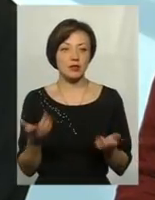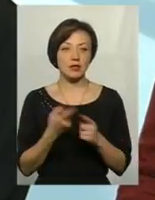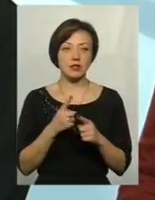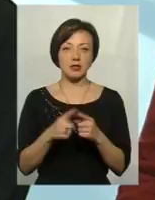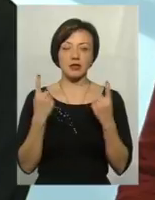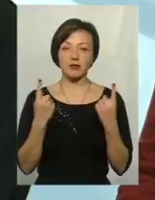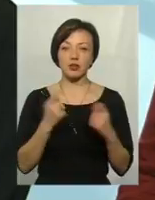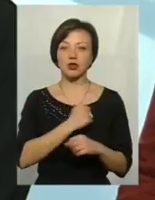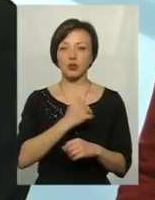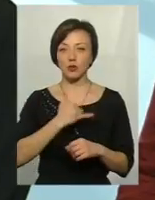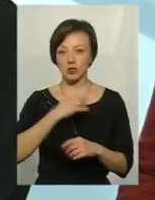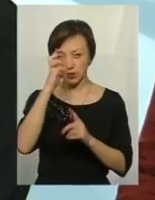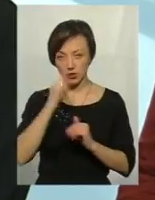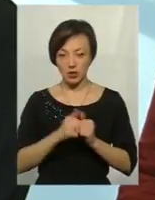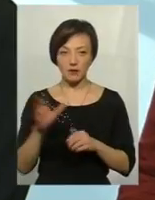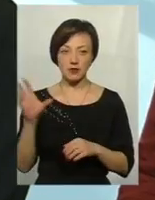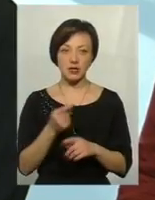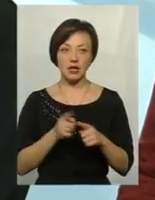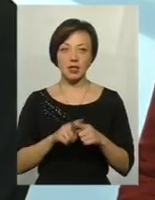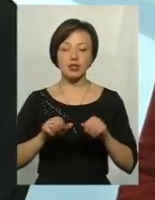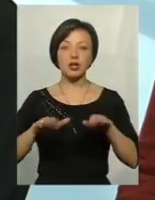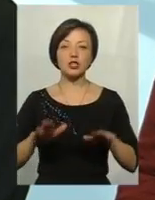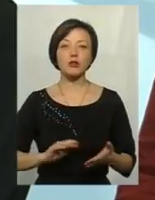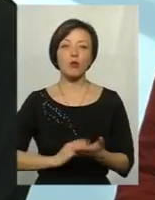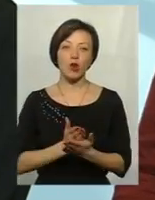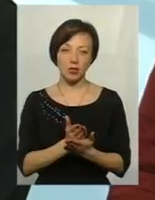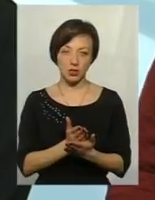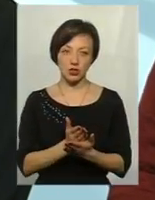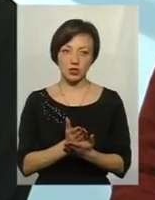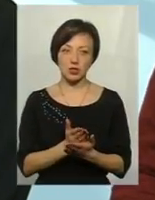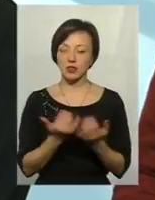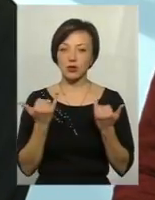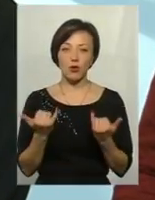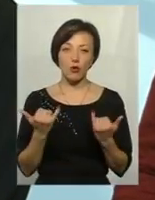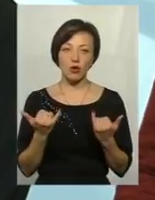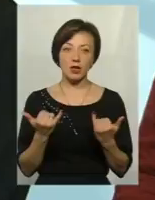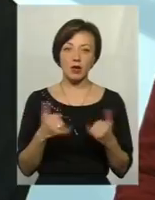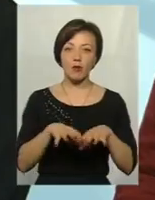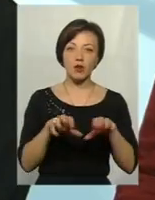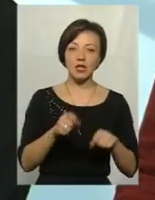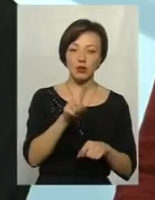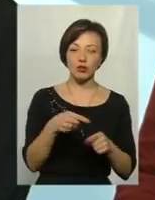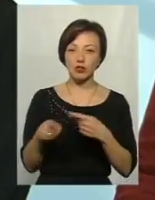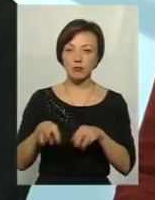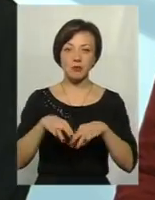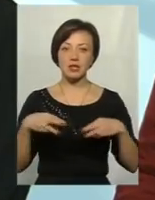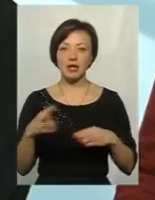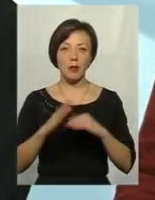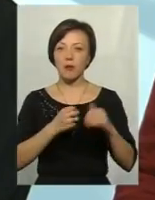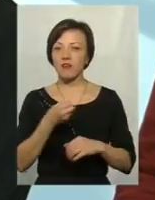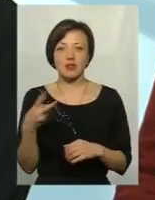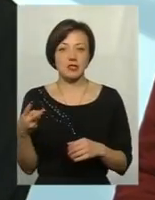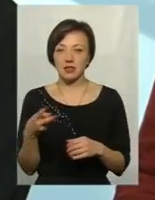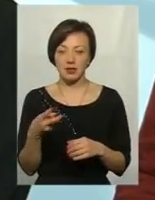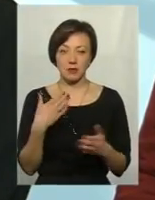на превеликий жаль, як в нас в державі все є, це рішення політичне. І сьогодні посада того чи іншого міністра, це не професійний підхід, це не